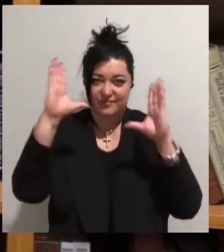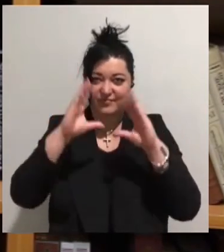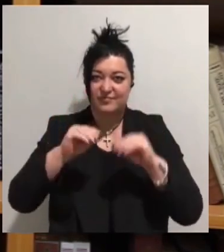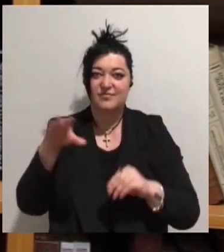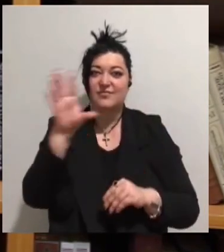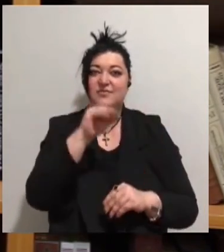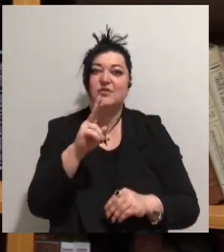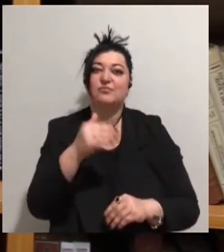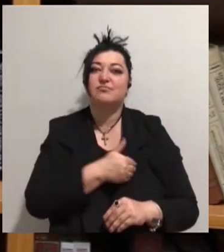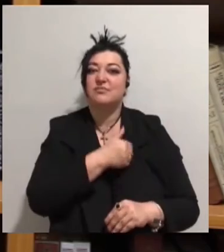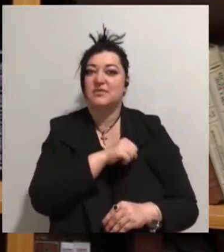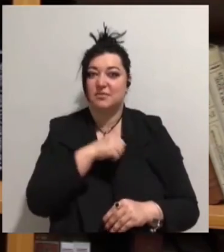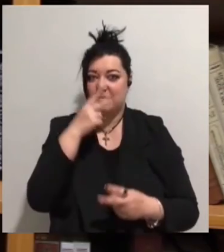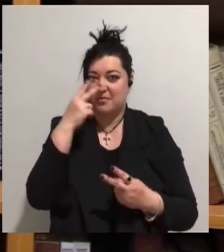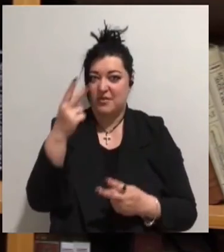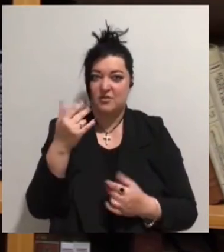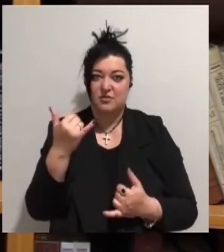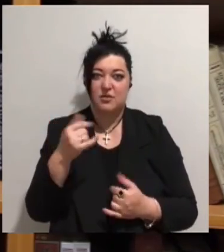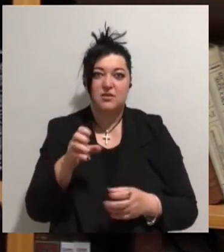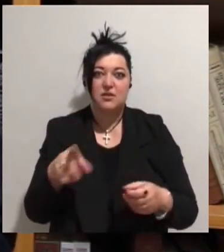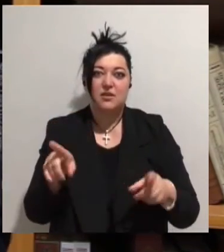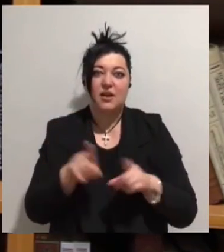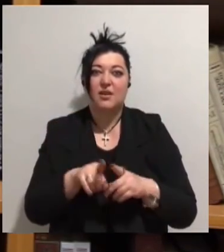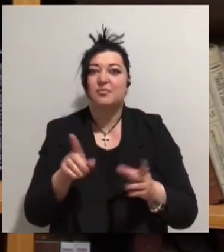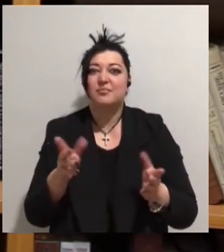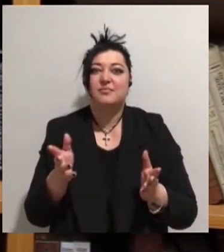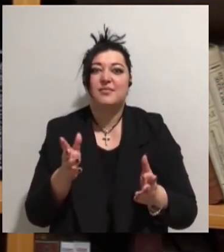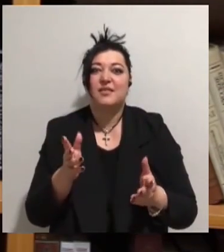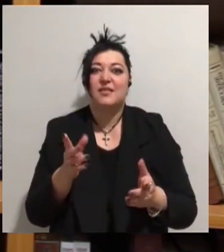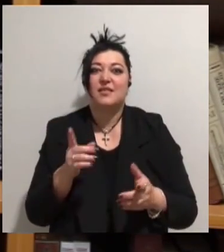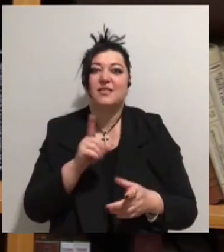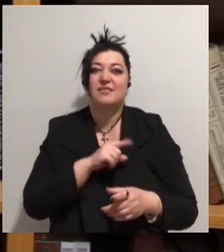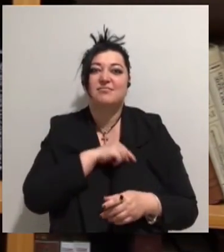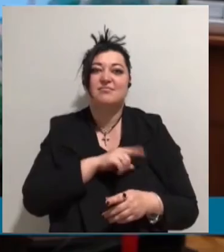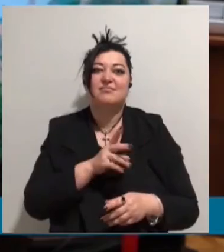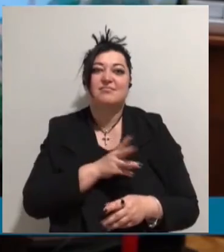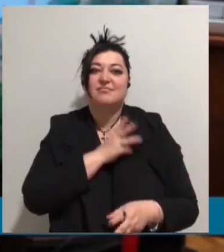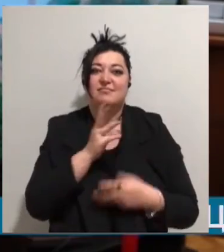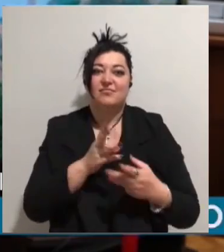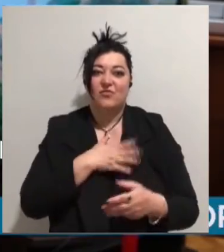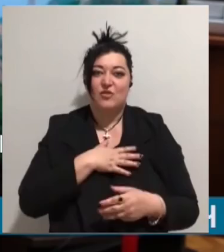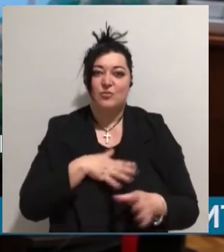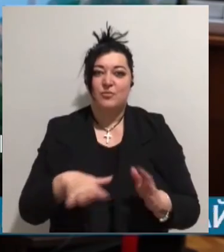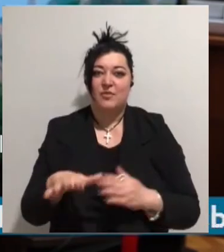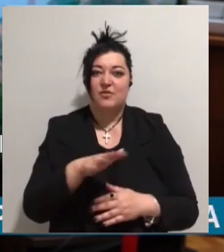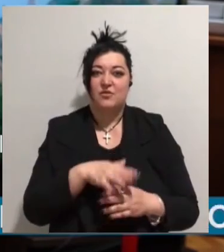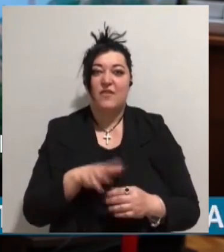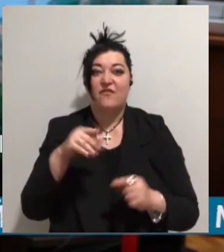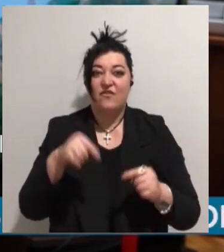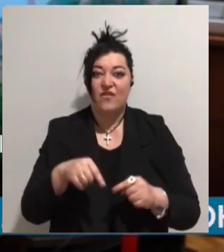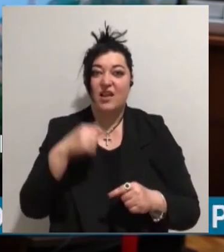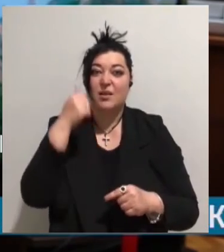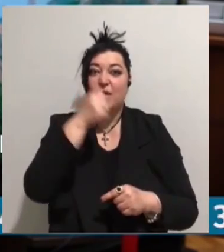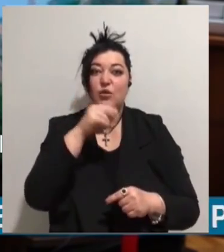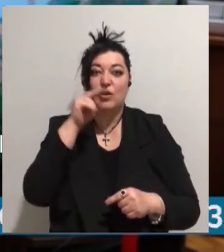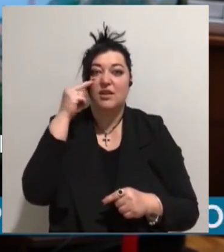сьогодні, ну, таким навіть на силу вміщаються в нашому приміщенні. В цьому рік китайський